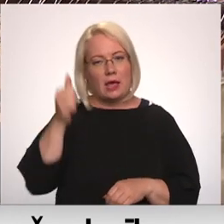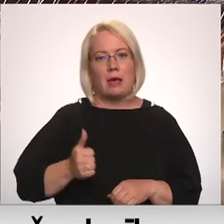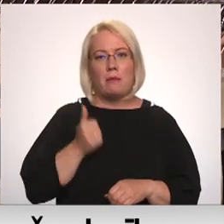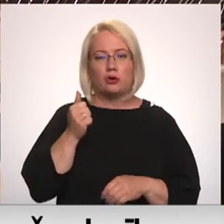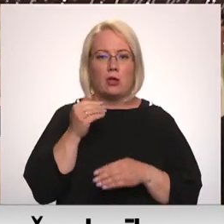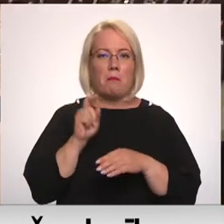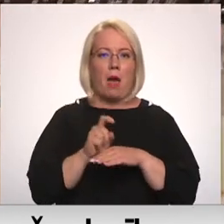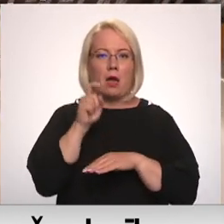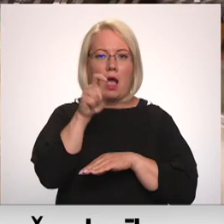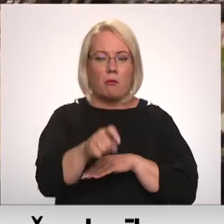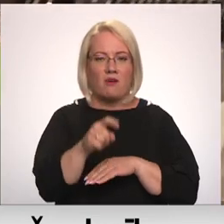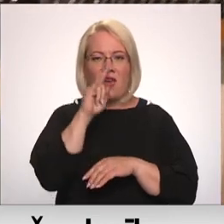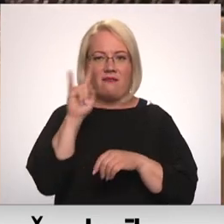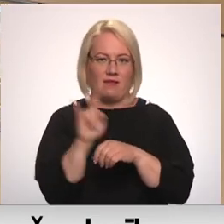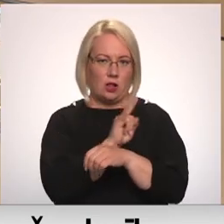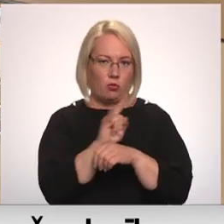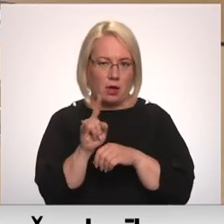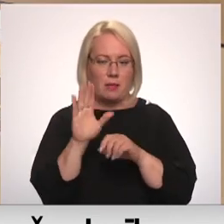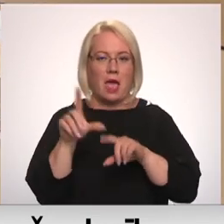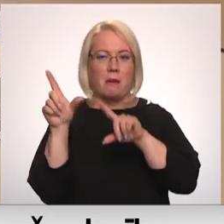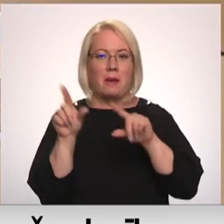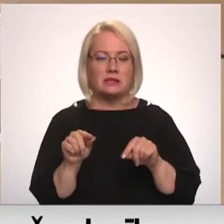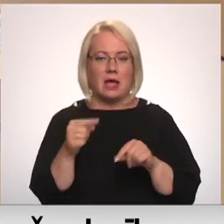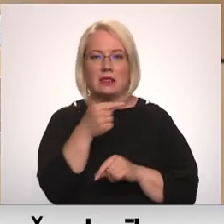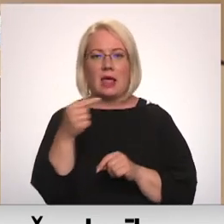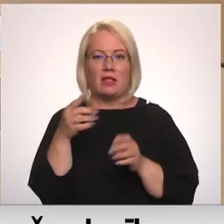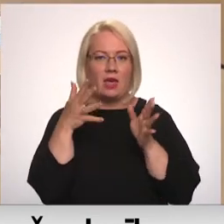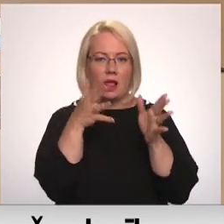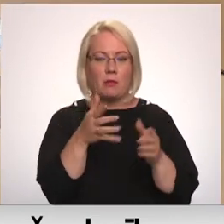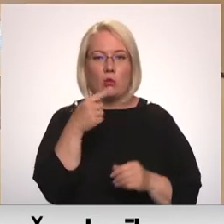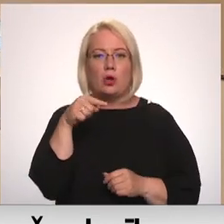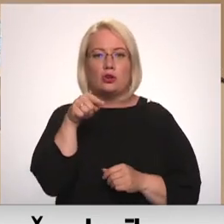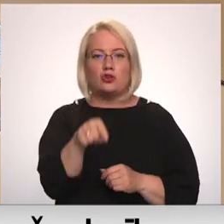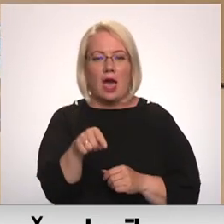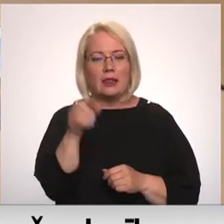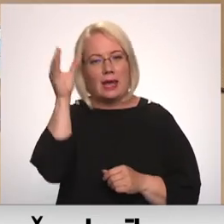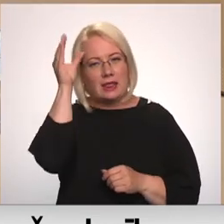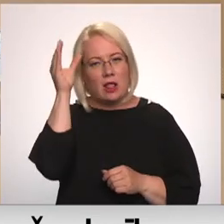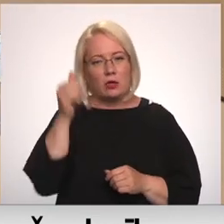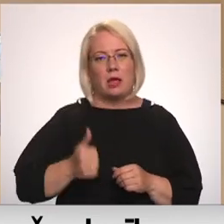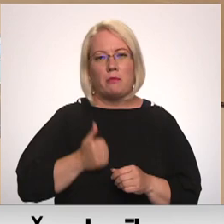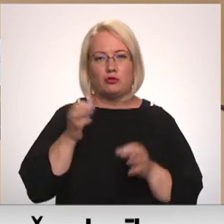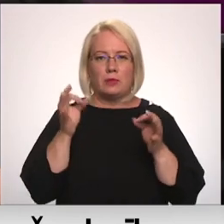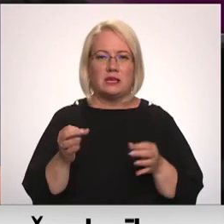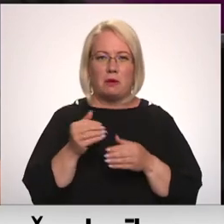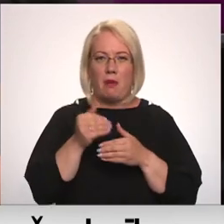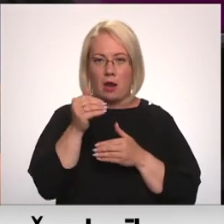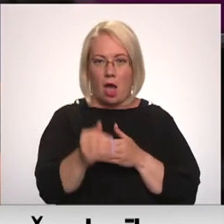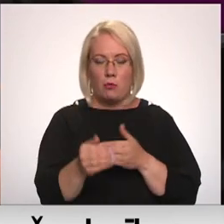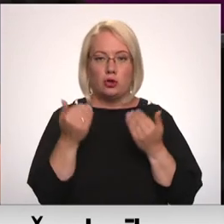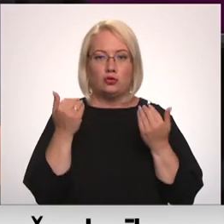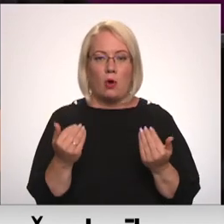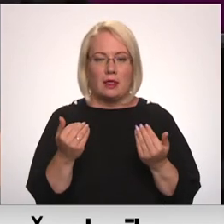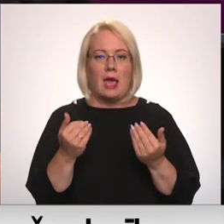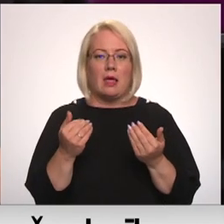pārkāpumam jeb viltojumam. Lai mazinātu negatīvo ietekmi no šādiem intelektuālā īpušuma tiesību pārkāpumiem, šodien patentu